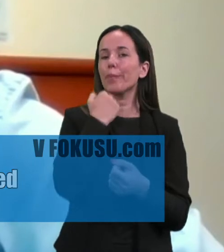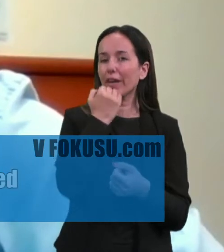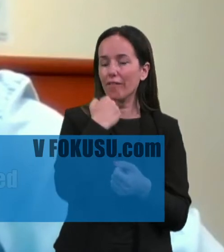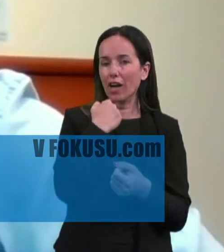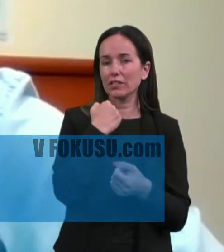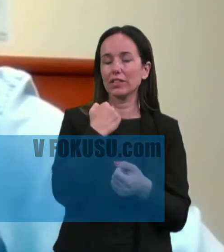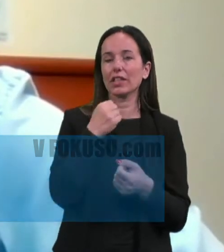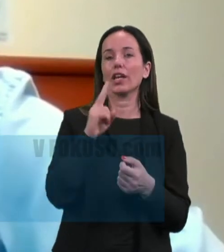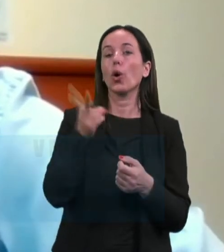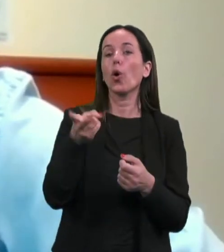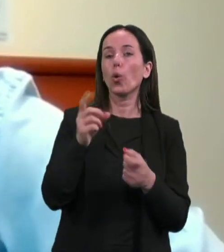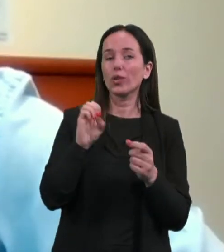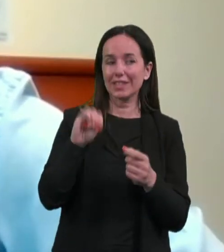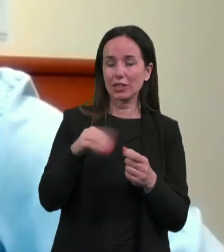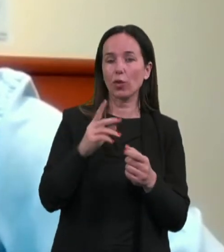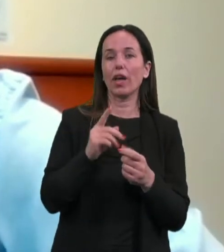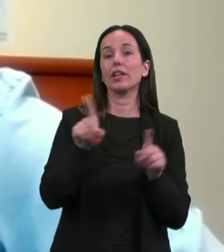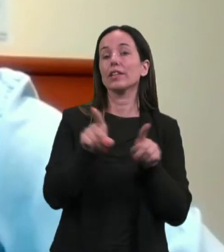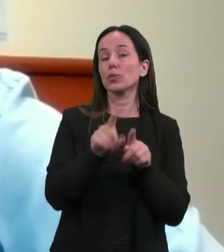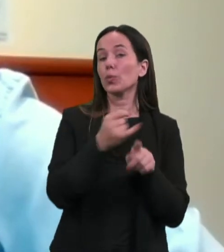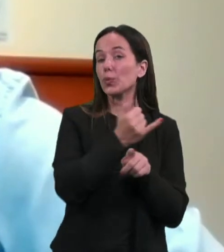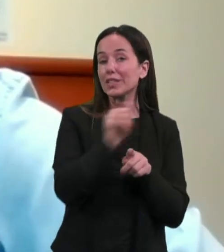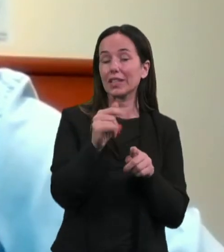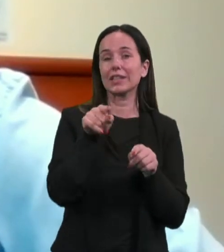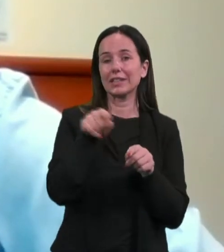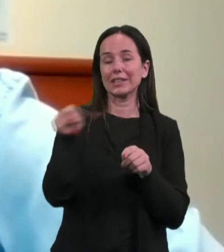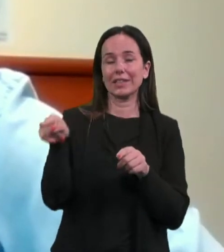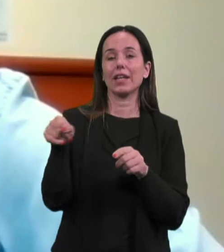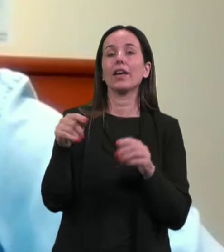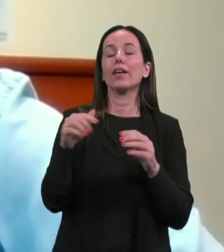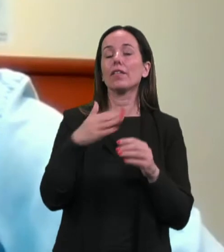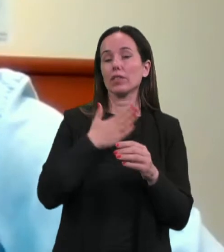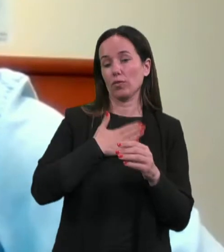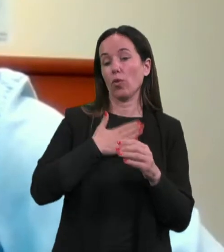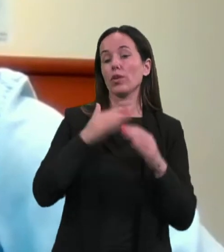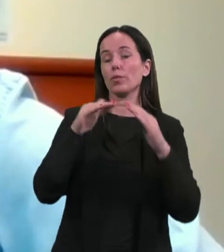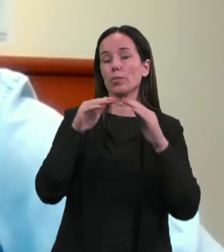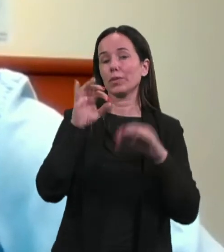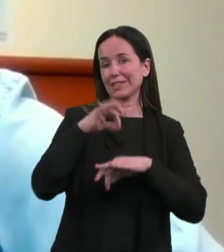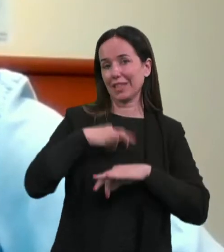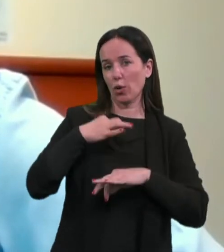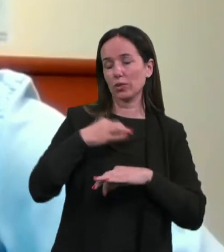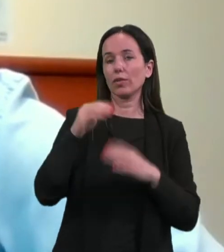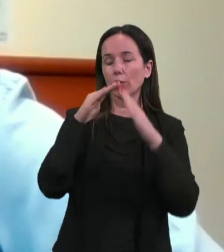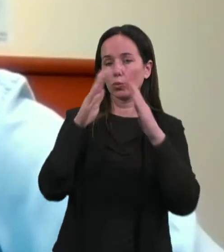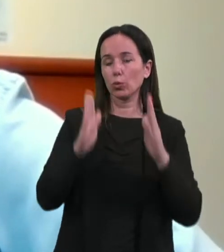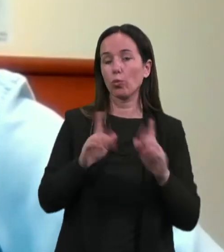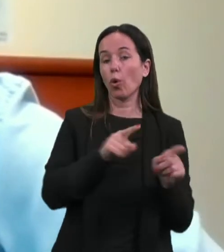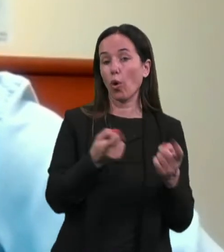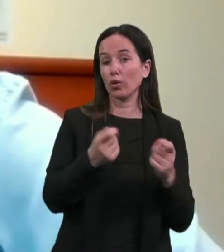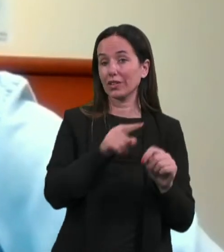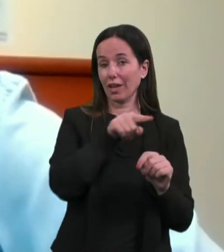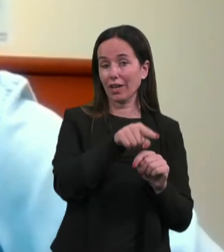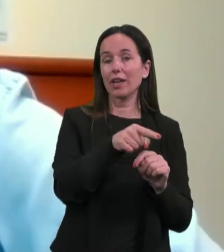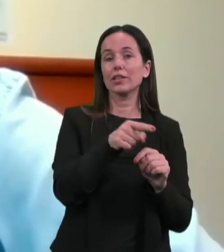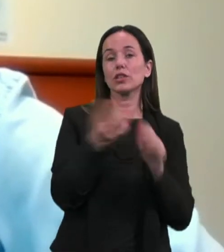koncestionari in v svojem zdravstvenem domu opažamo, da od takrat, če primerjamo to